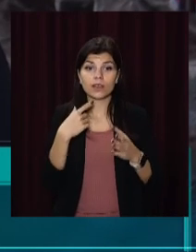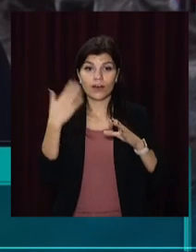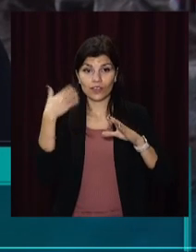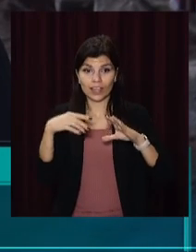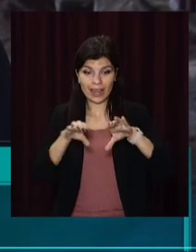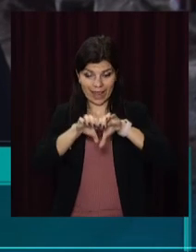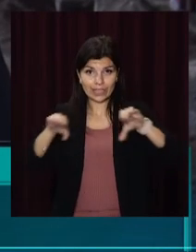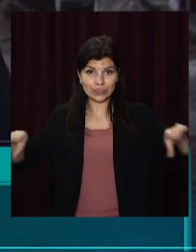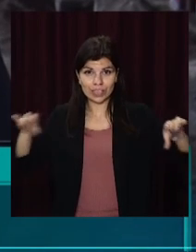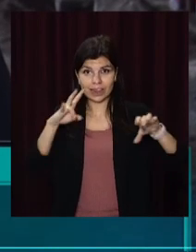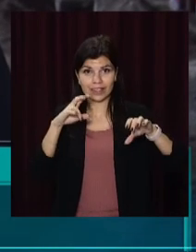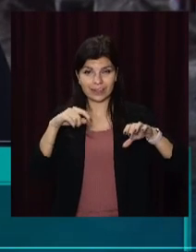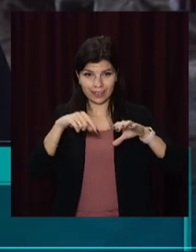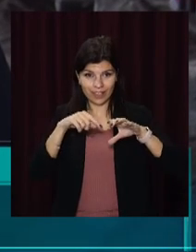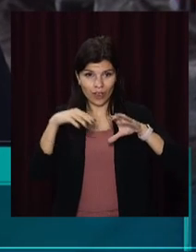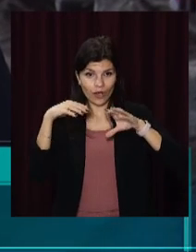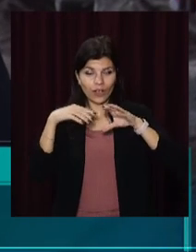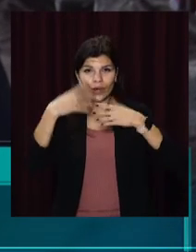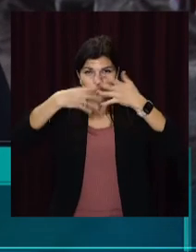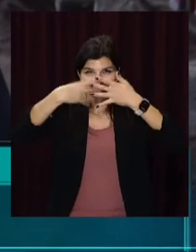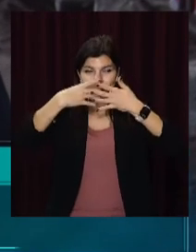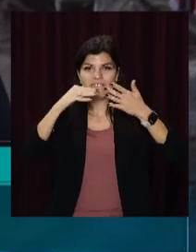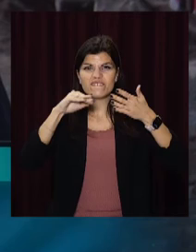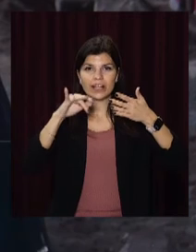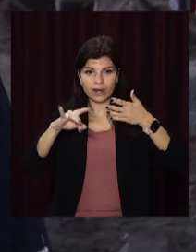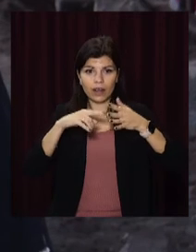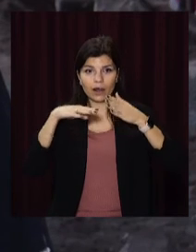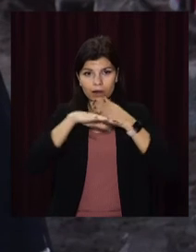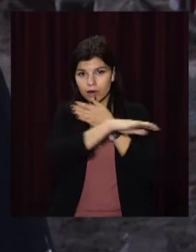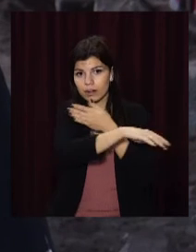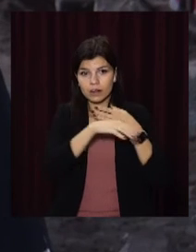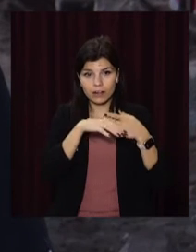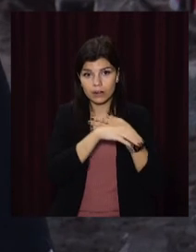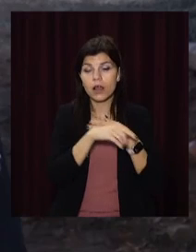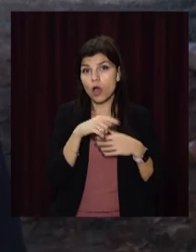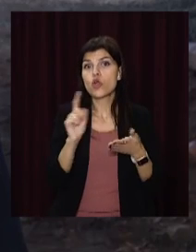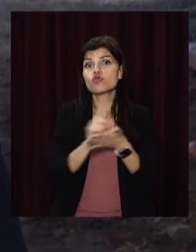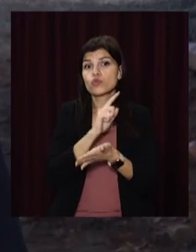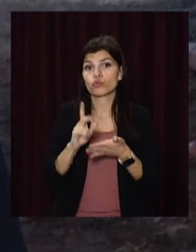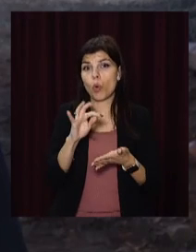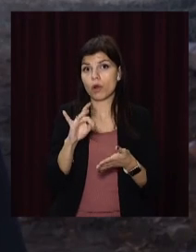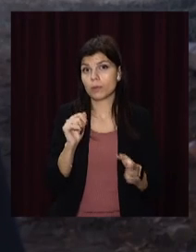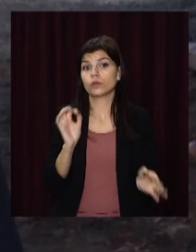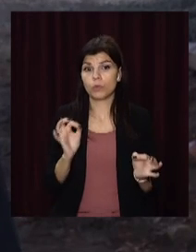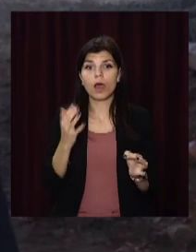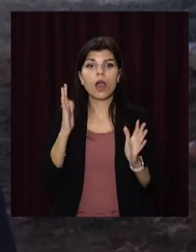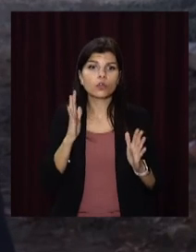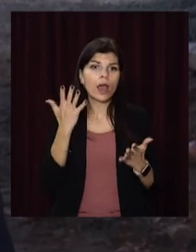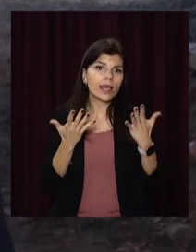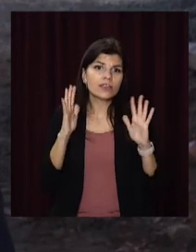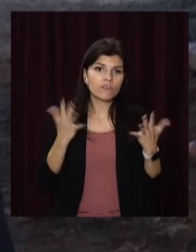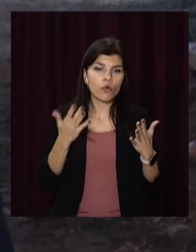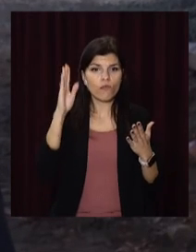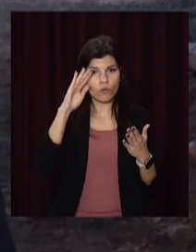насосної станції, насосно-фільтровальної станції, проби води у нас відповідають всім ворогам. Як тільки вода потрапляє в